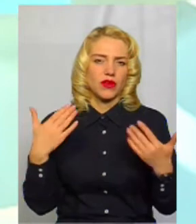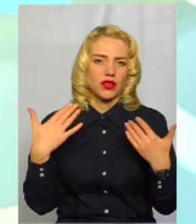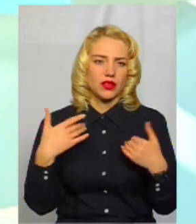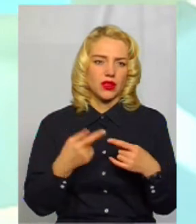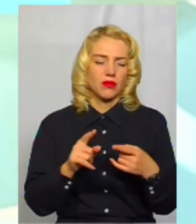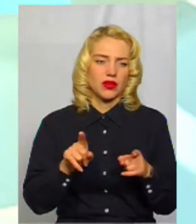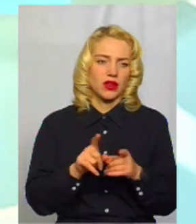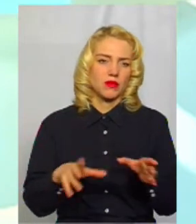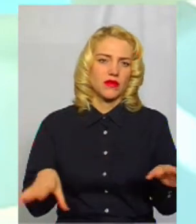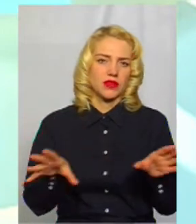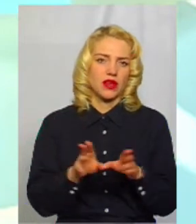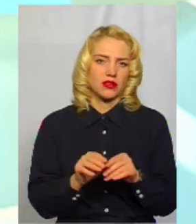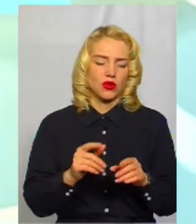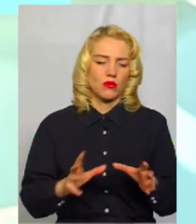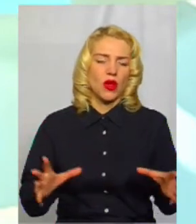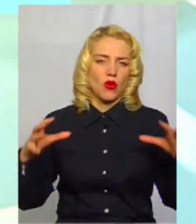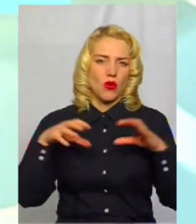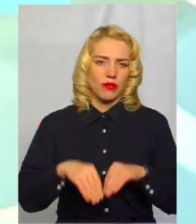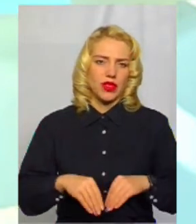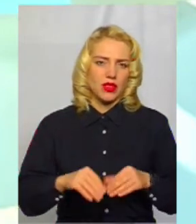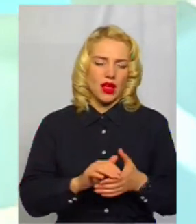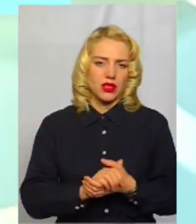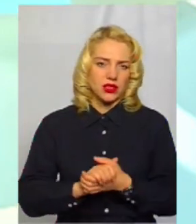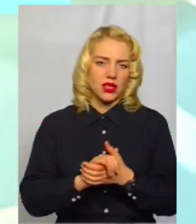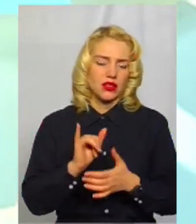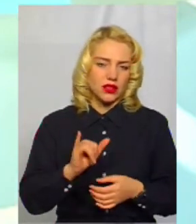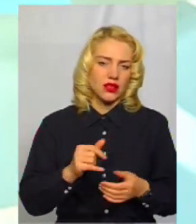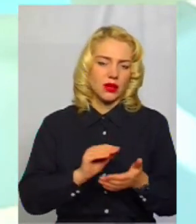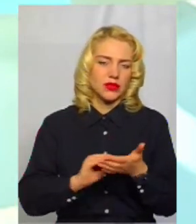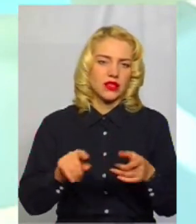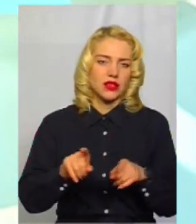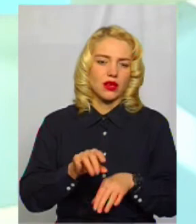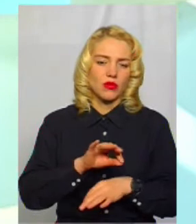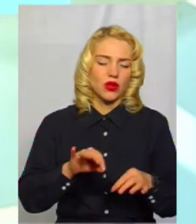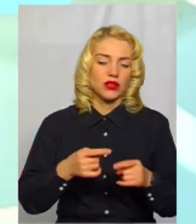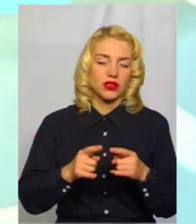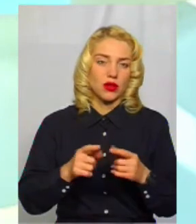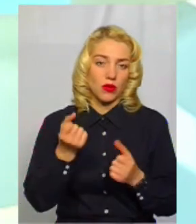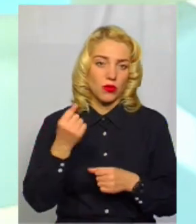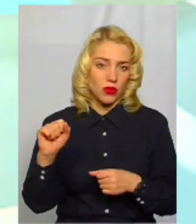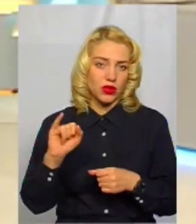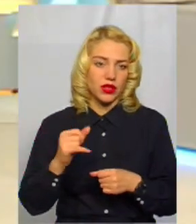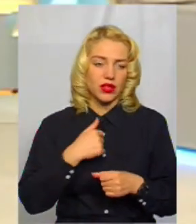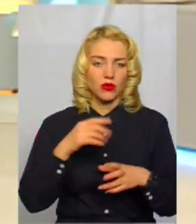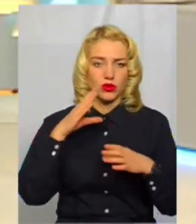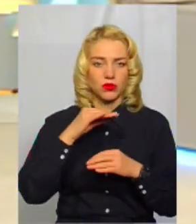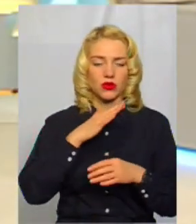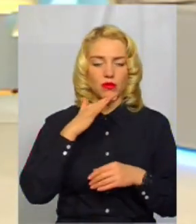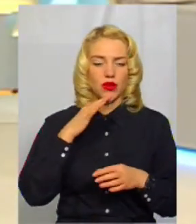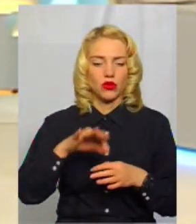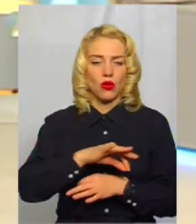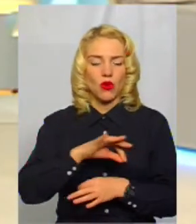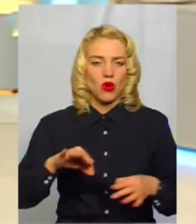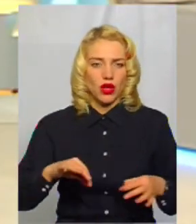Ось, якраз ми всі разом об'єдналися, і написали такий проєкт, я виступила авторкою. Ми його перемогли, він вже дуже спішно, у нас багато